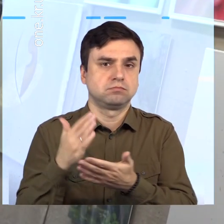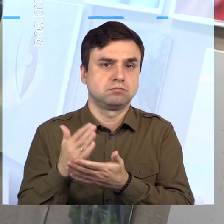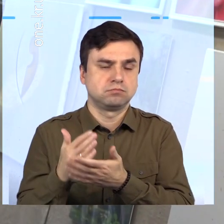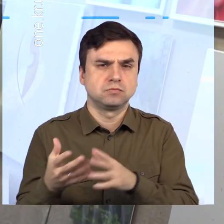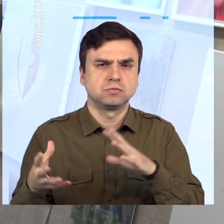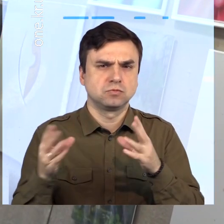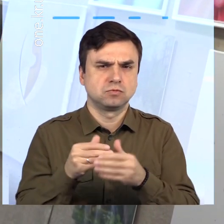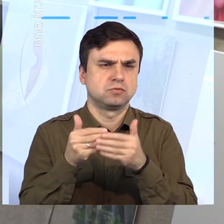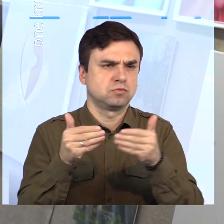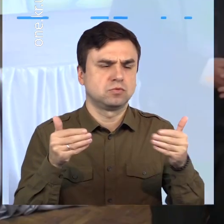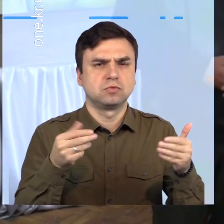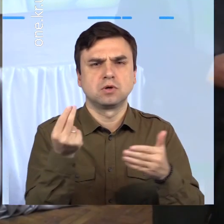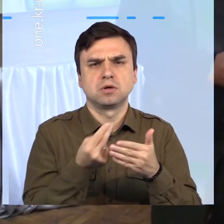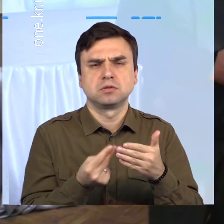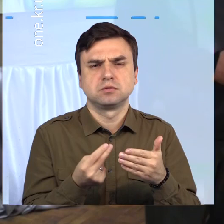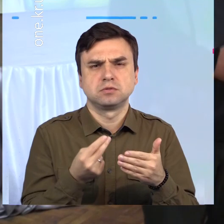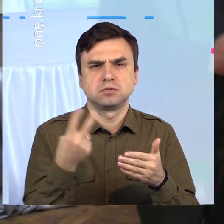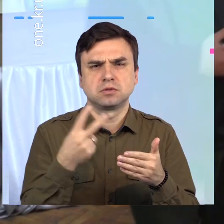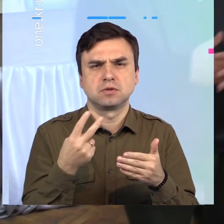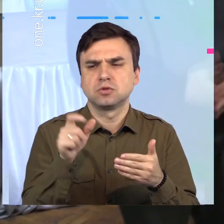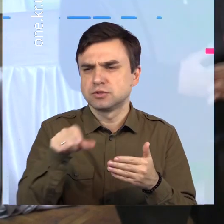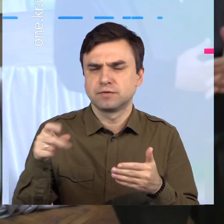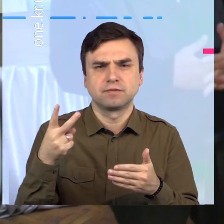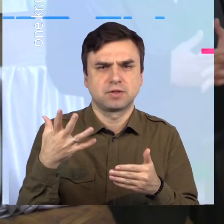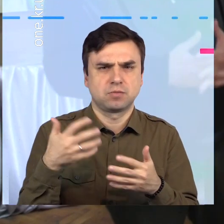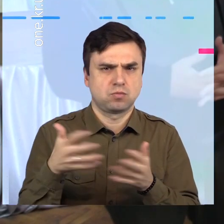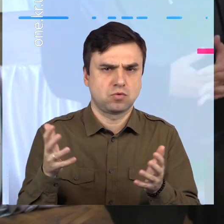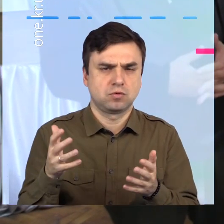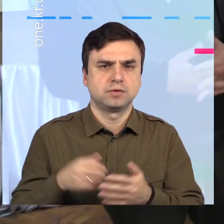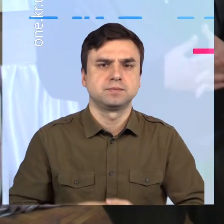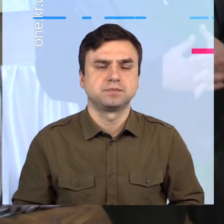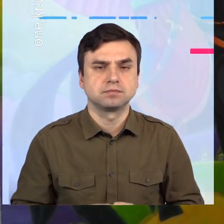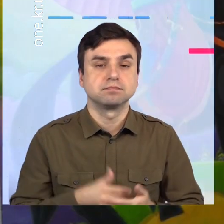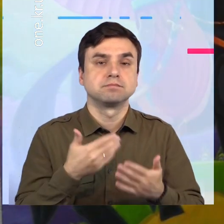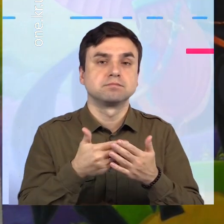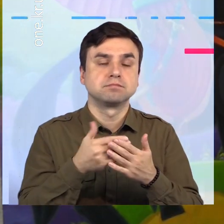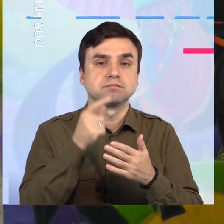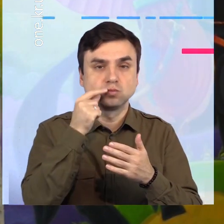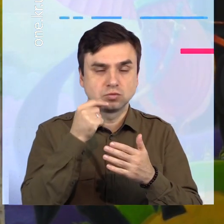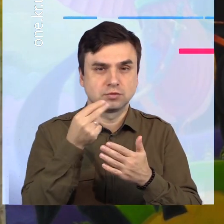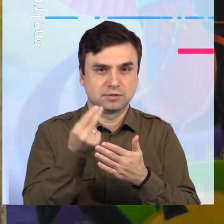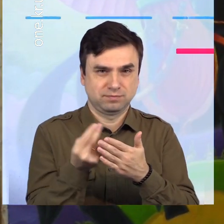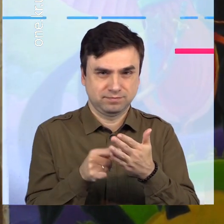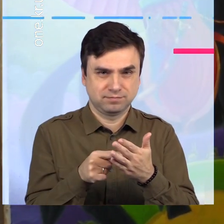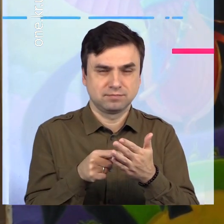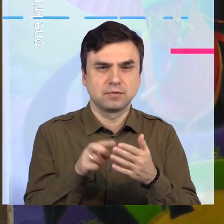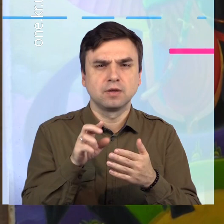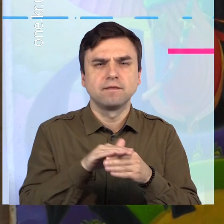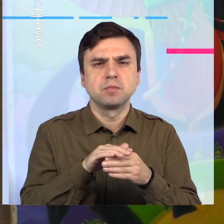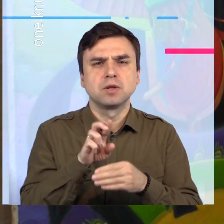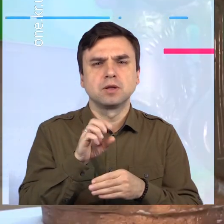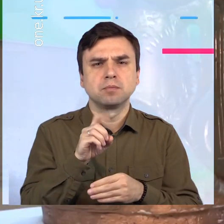реалістичних і абстрактних картин. Для Віталія Безносенка, який відомий у місті не тільки як автор незвичних малюнків, створених у стилі